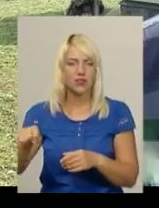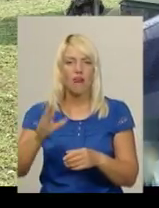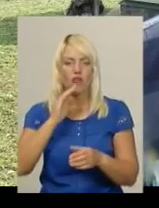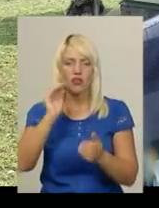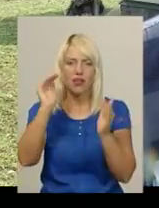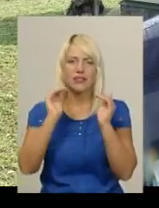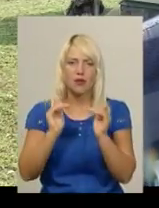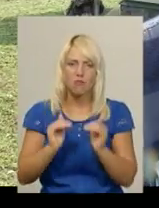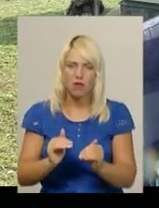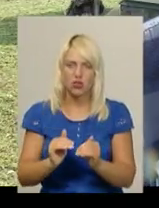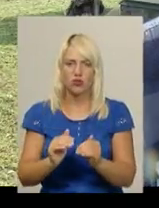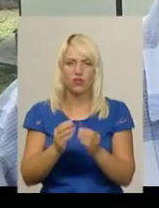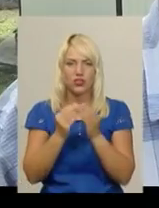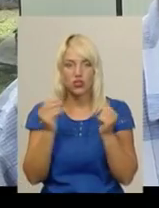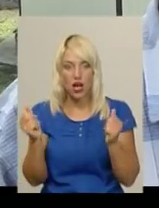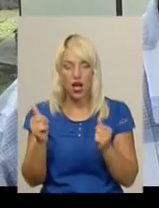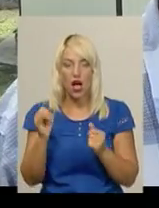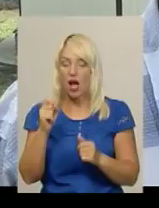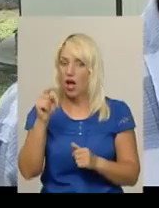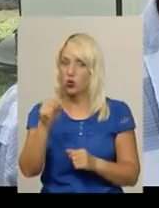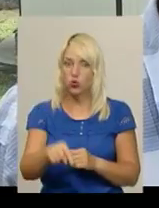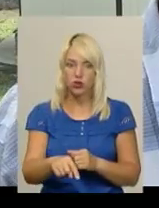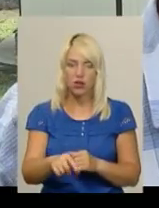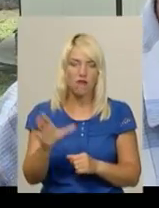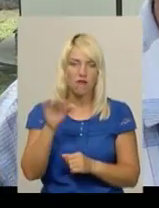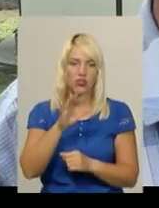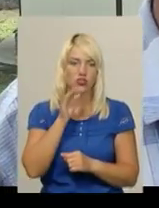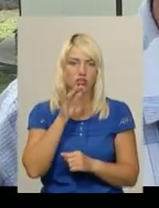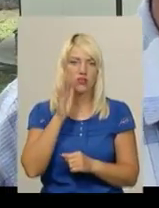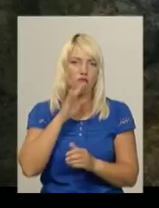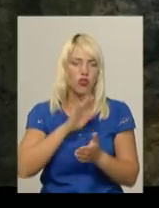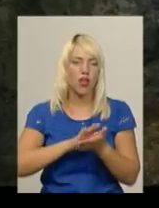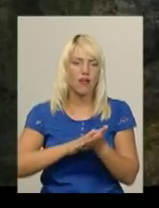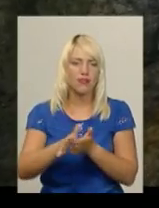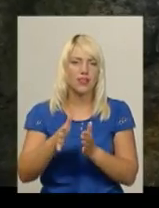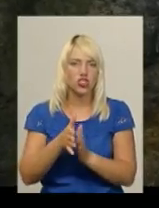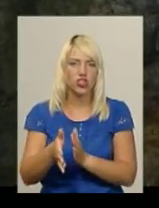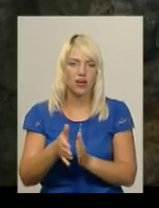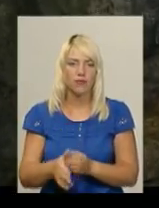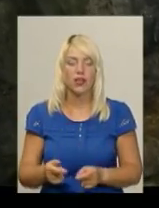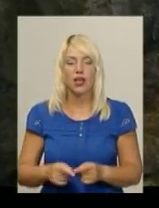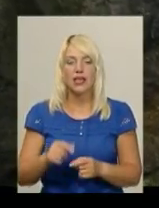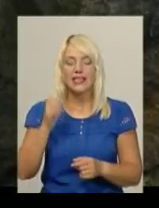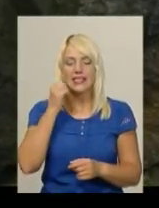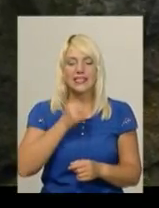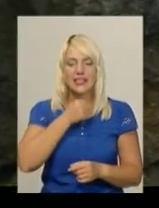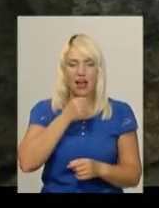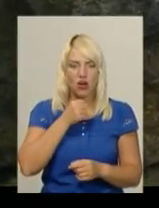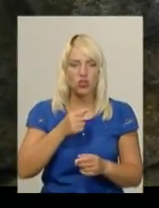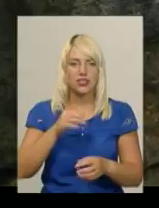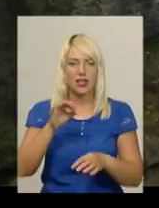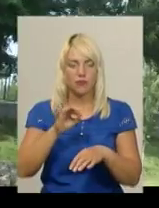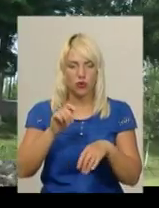деяких навіть зовсім не ставало. Але тут весь час вода витікає. Староста зробив заміри води і дійшов